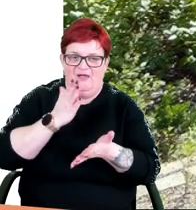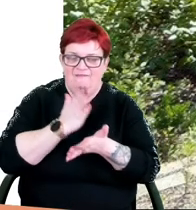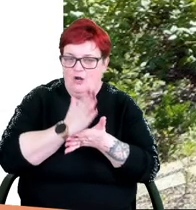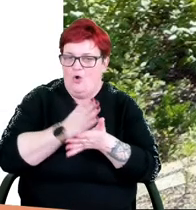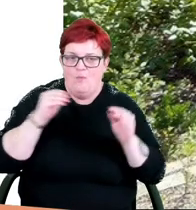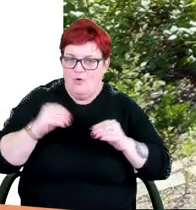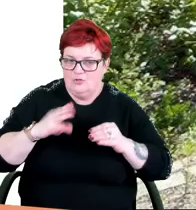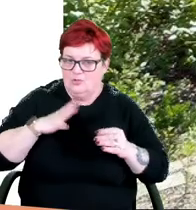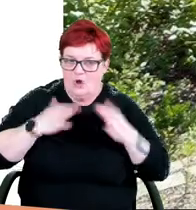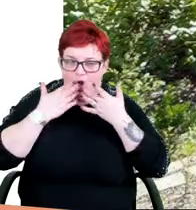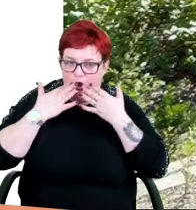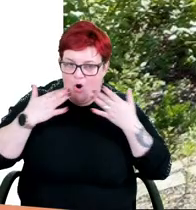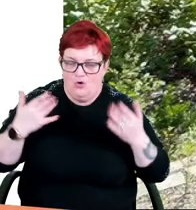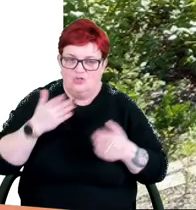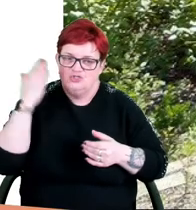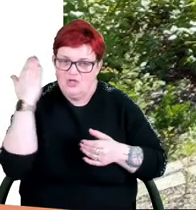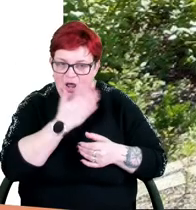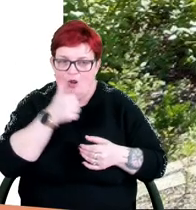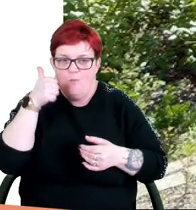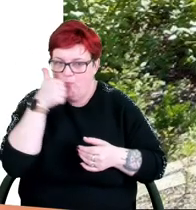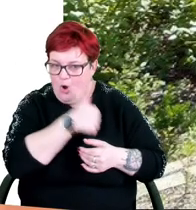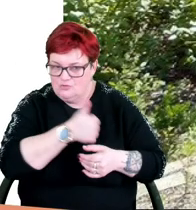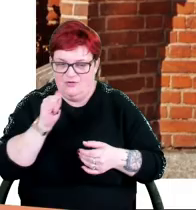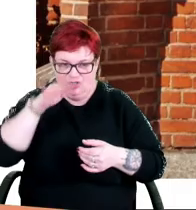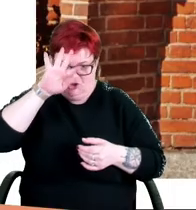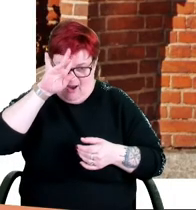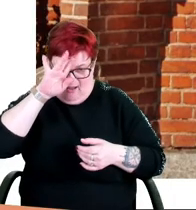kolorystykę obiektów do czerni, brązów i szarości.